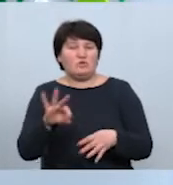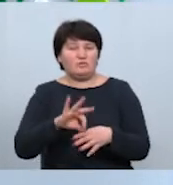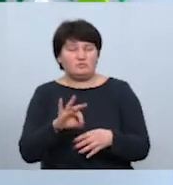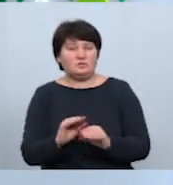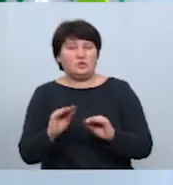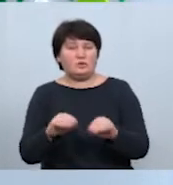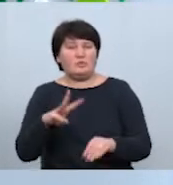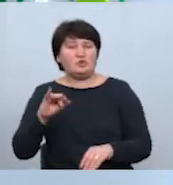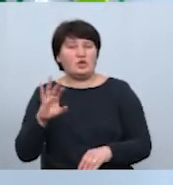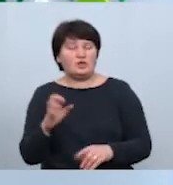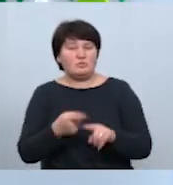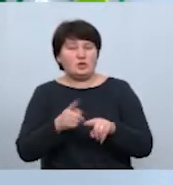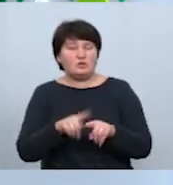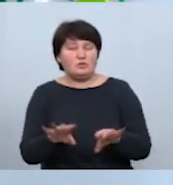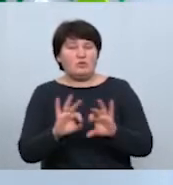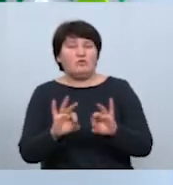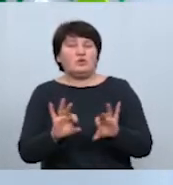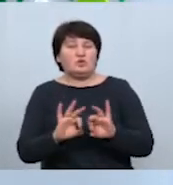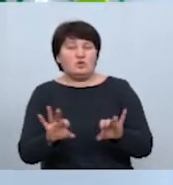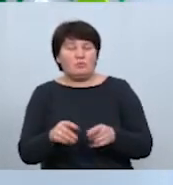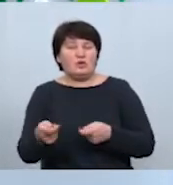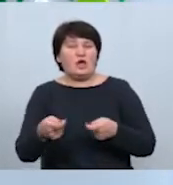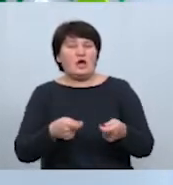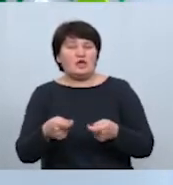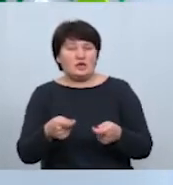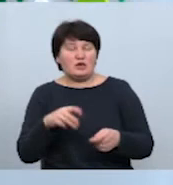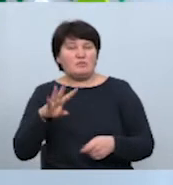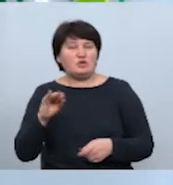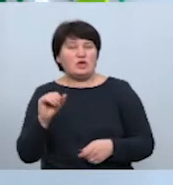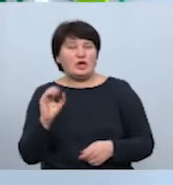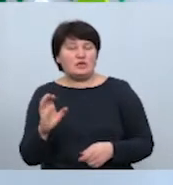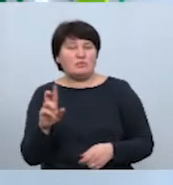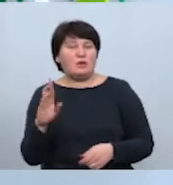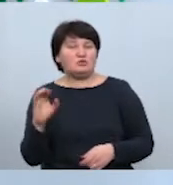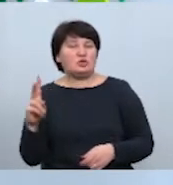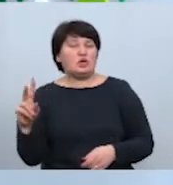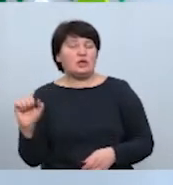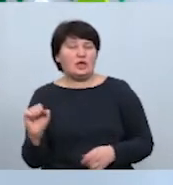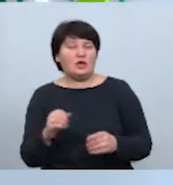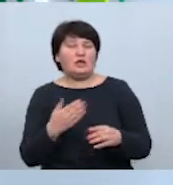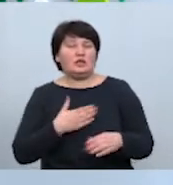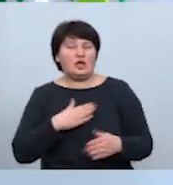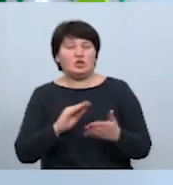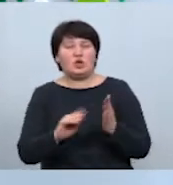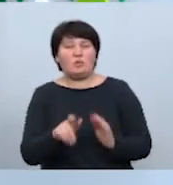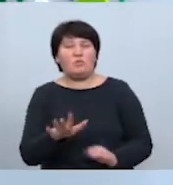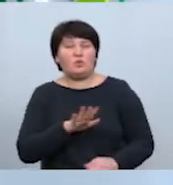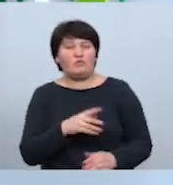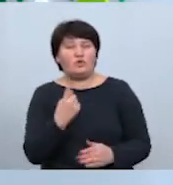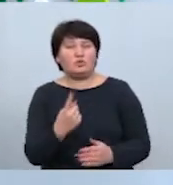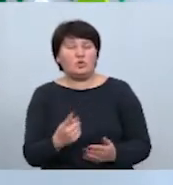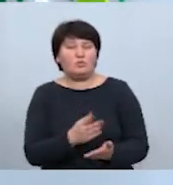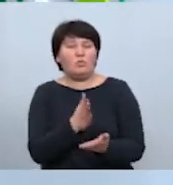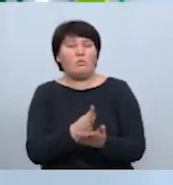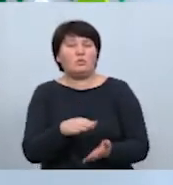це не повідомила речниця обласного управління Державної служби надзвичайних ситуацій Світлана Бабушкіна. Наші кореспонденти побували на одному із пунктів,